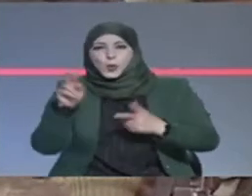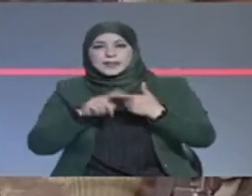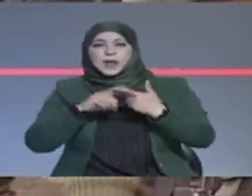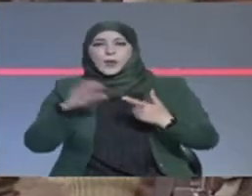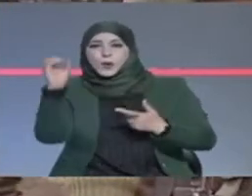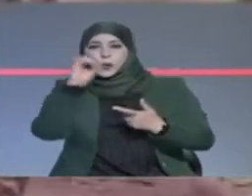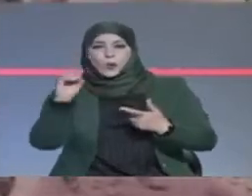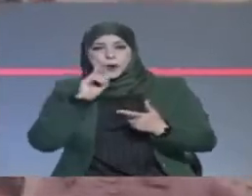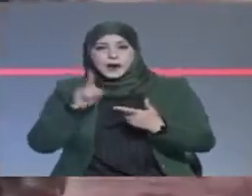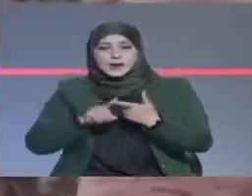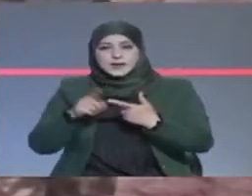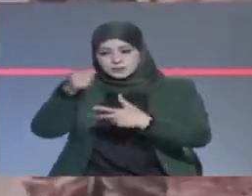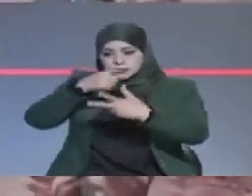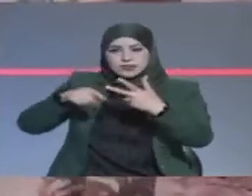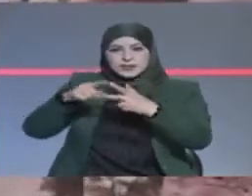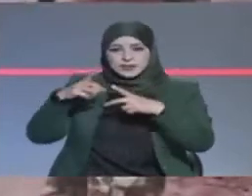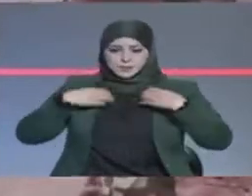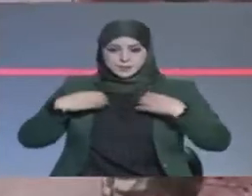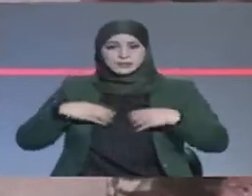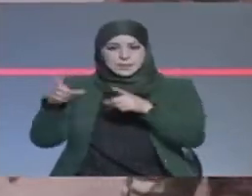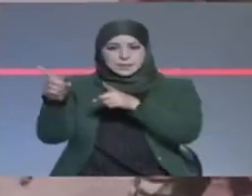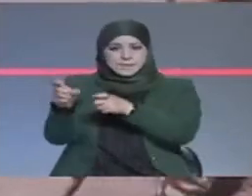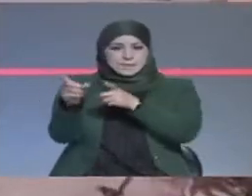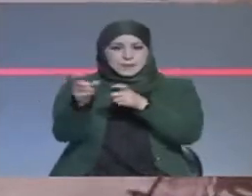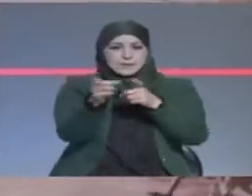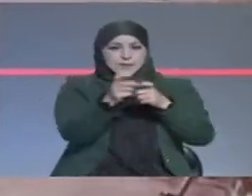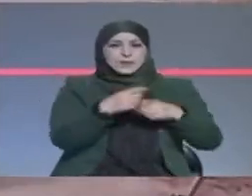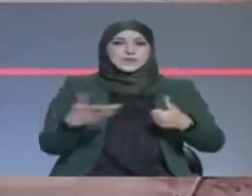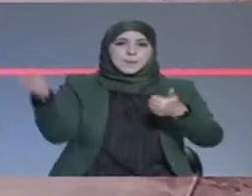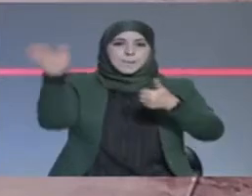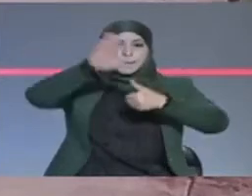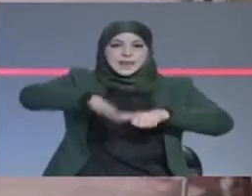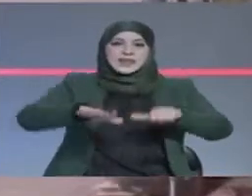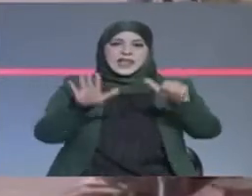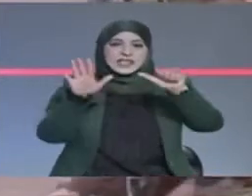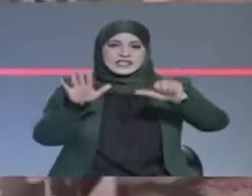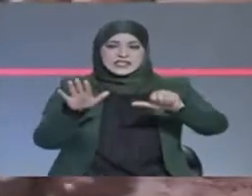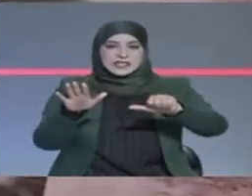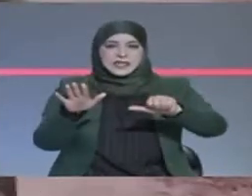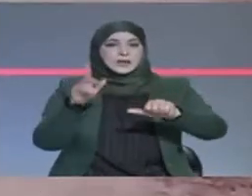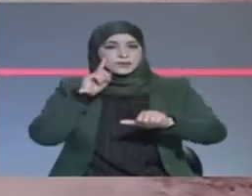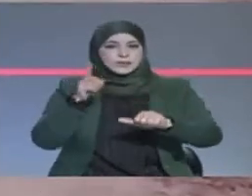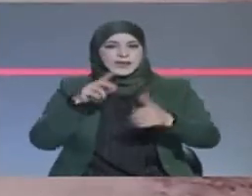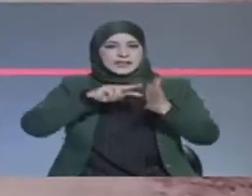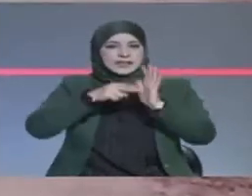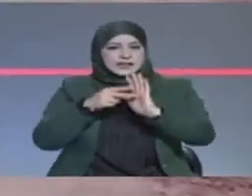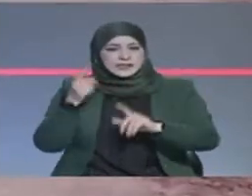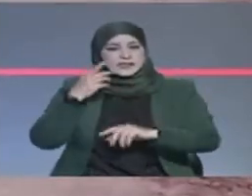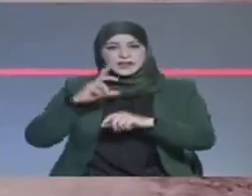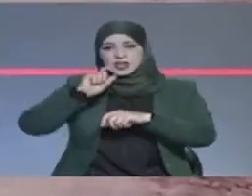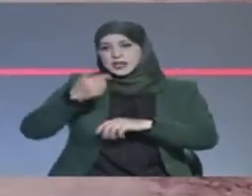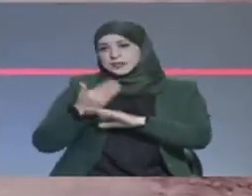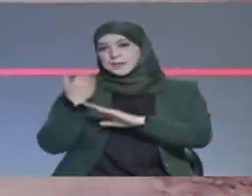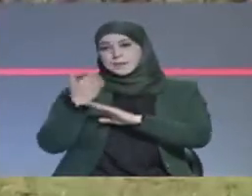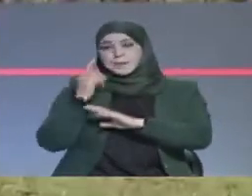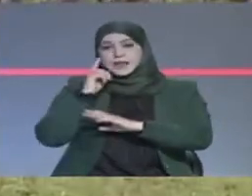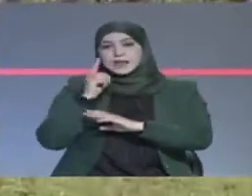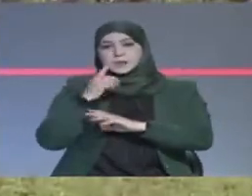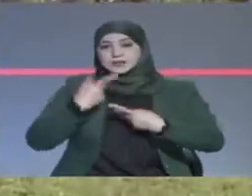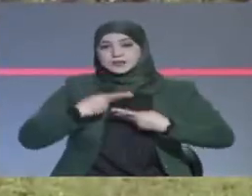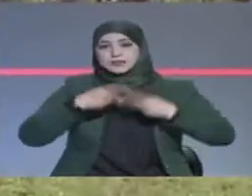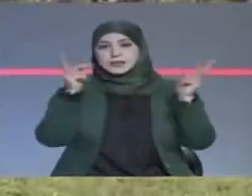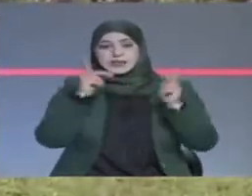إذ تعرض حراسها للهجمات مرارا وقتل ستة منهم في كمين الشهر الماضي ليصرح